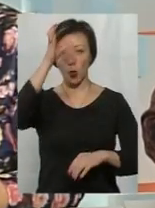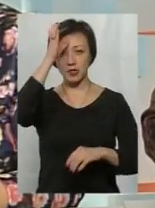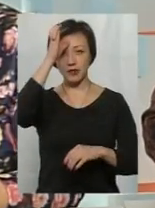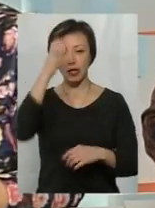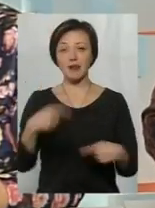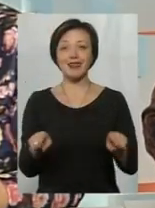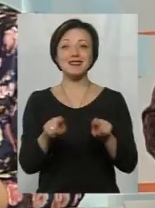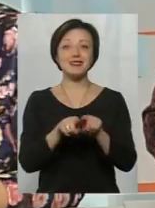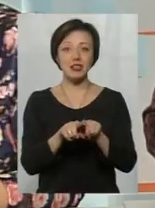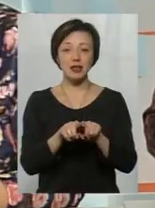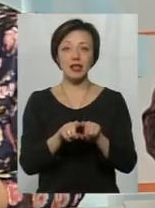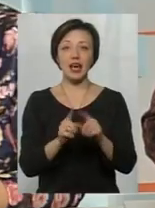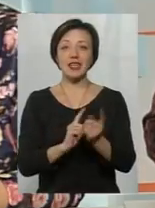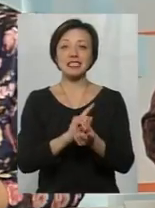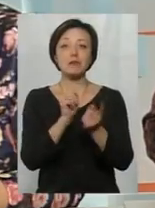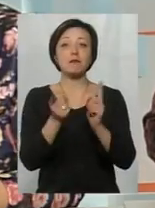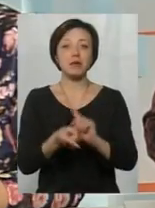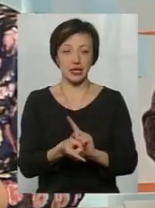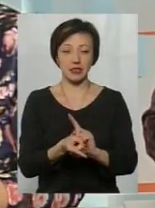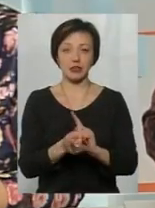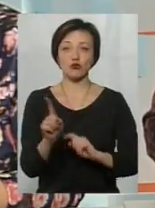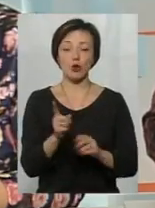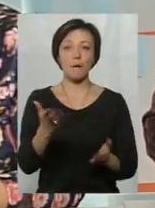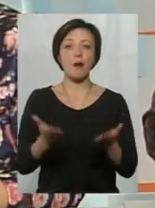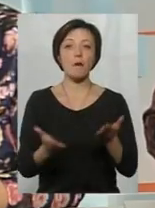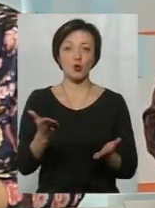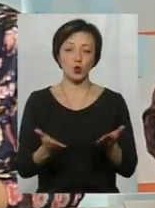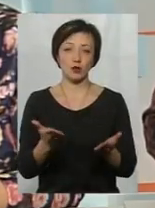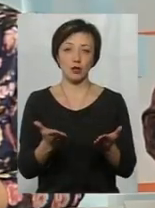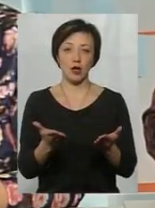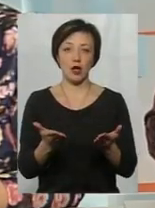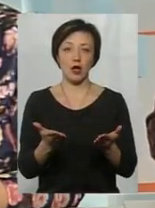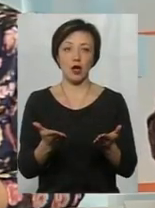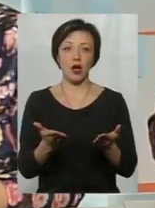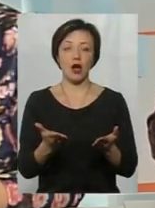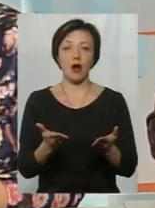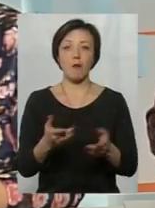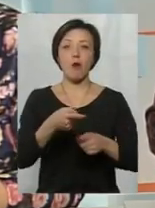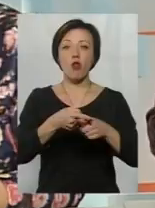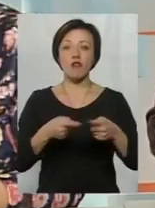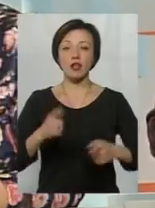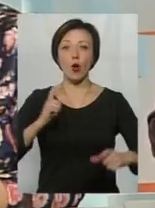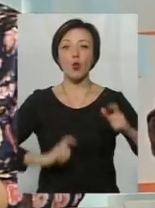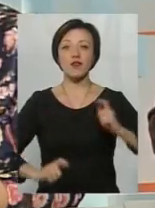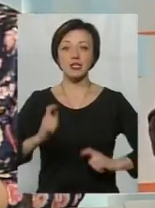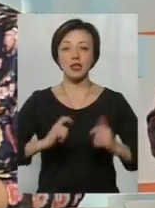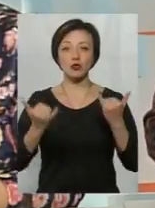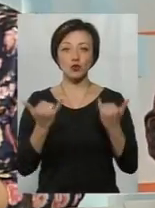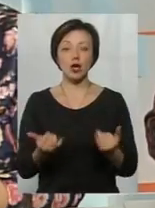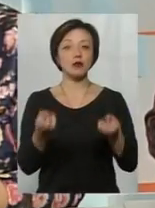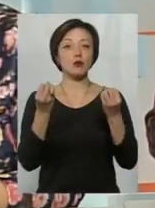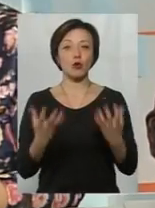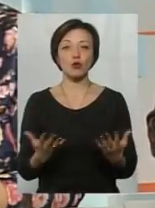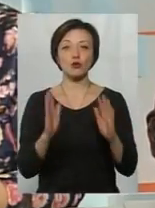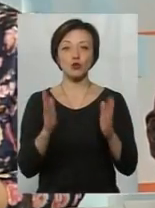вона настільки видозміниться, що, мабуть, добра половина університетів сучасних, вони просто